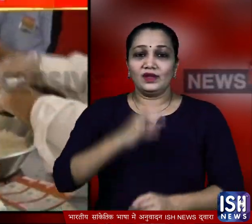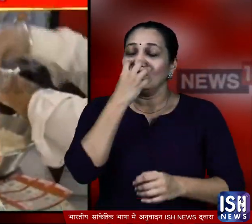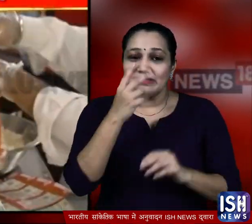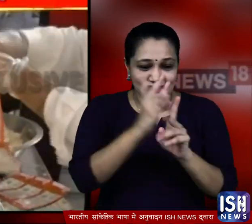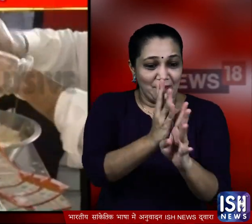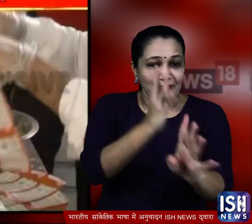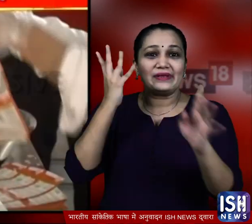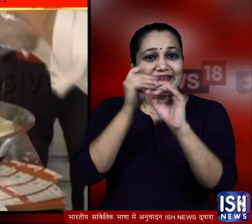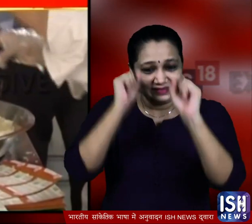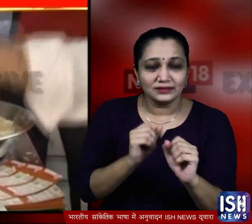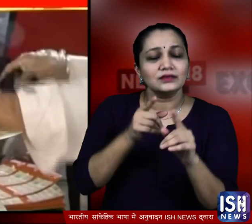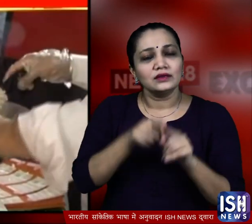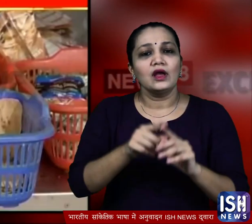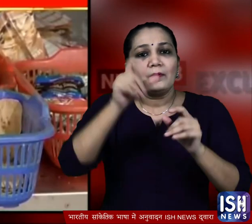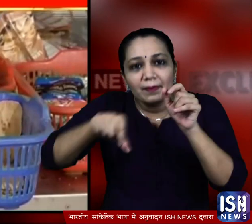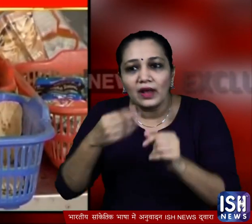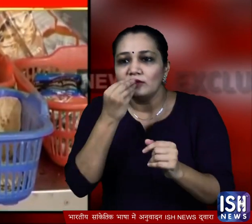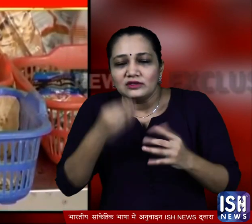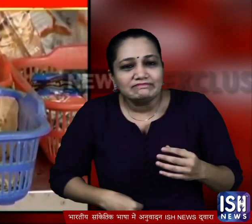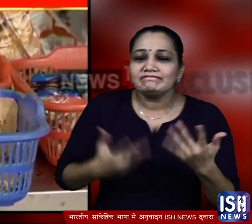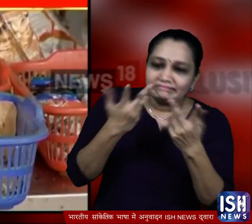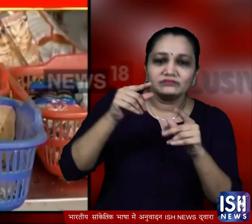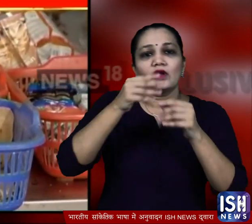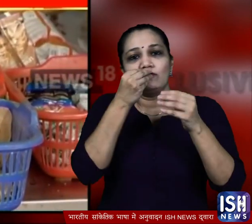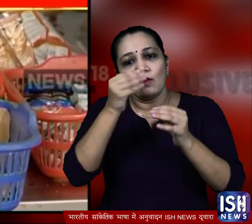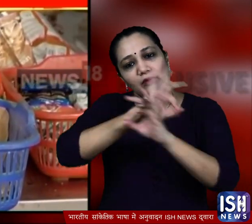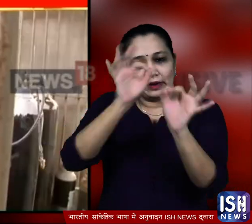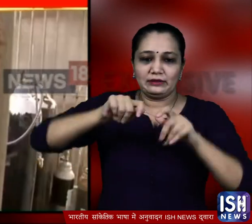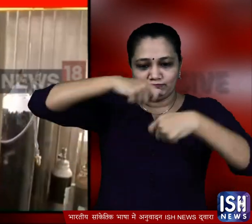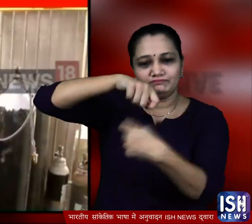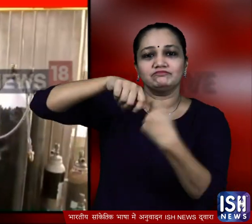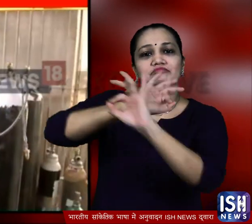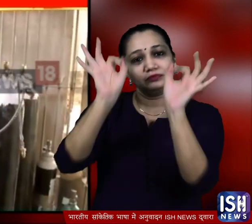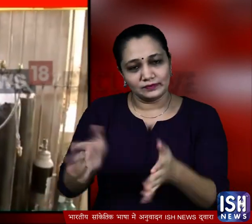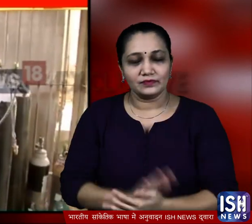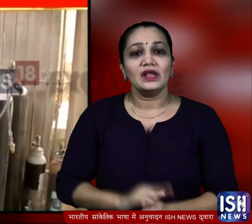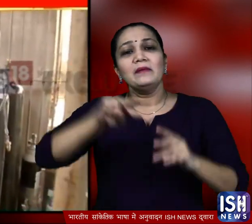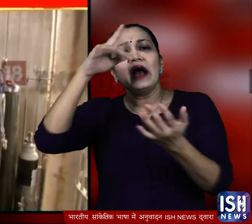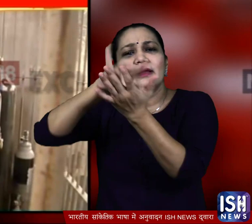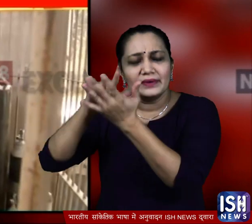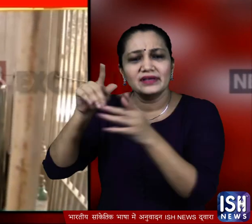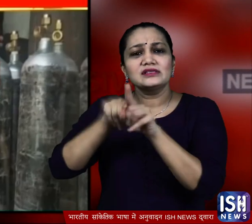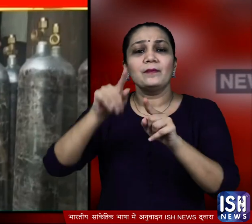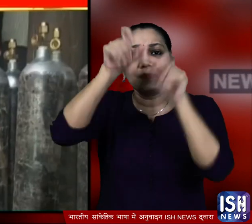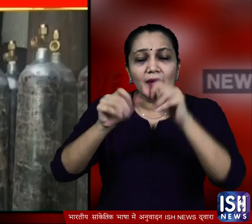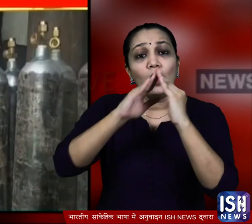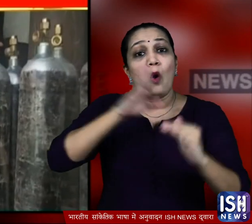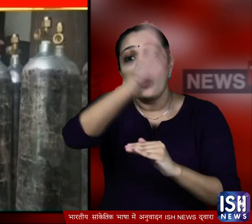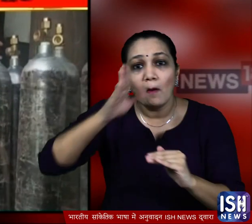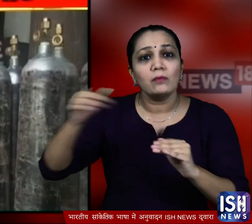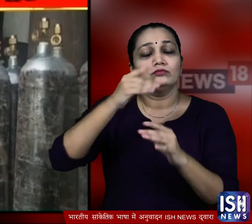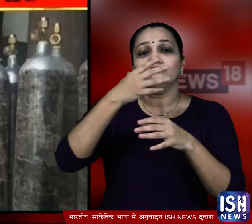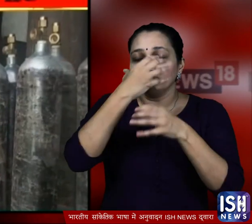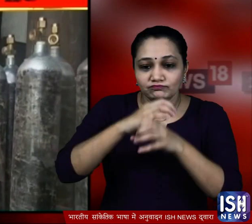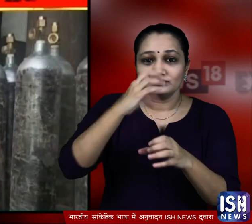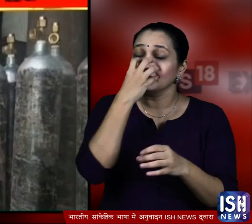अक्सिजन लंगर के साथ ही यहां जरूरत मंदों की भूक मिटाने के लिए खाने के पैकेट भी बनाए गए इसी तरह एक दूसरे इलाके में कुछ लोगों ने मिलकर मरीजों के घरों